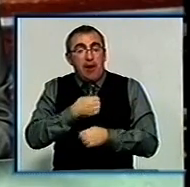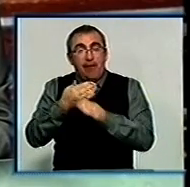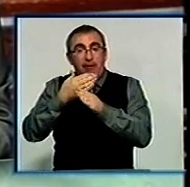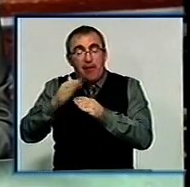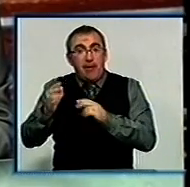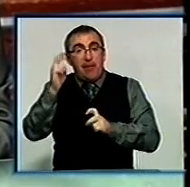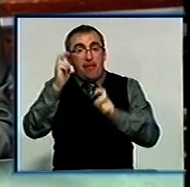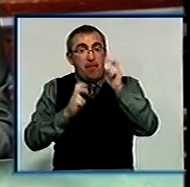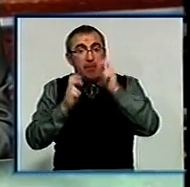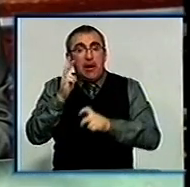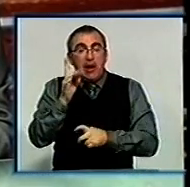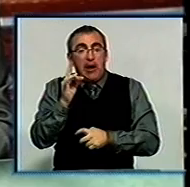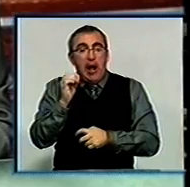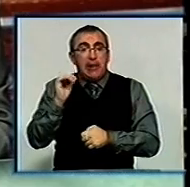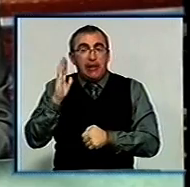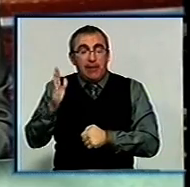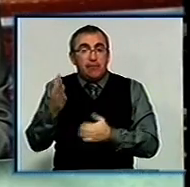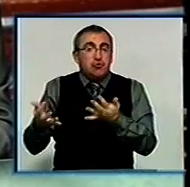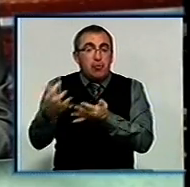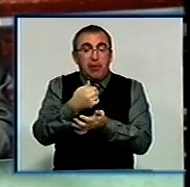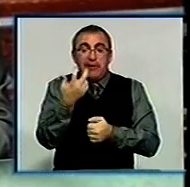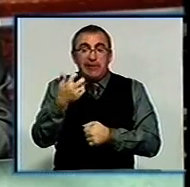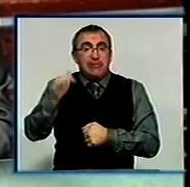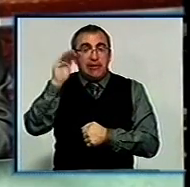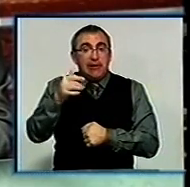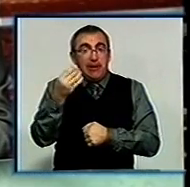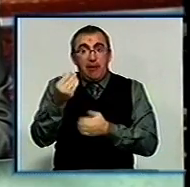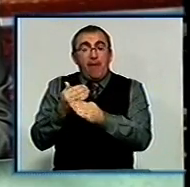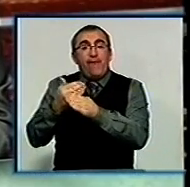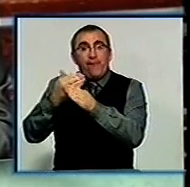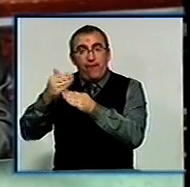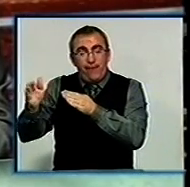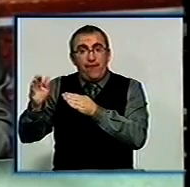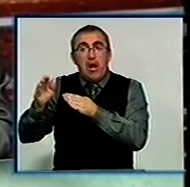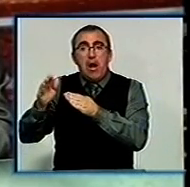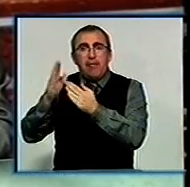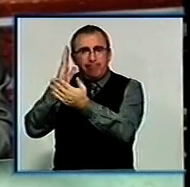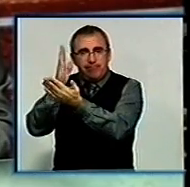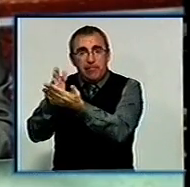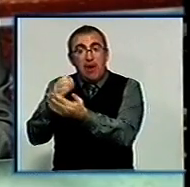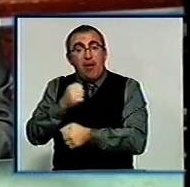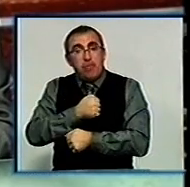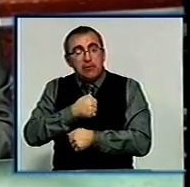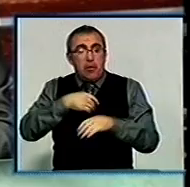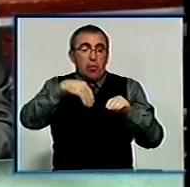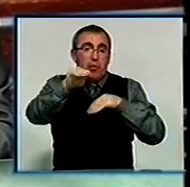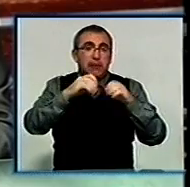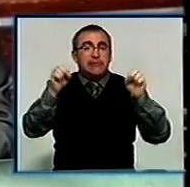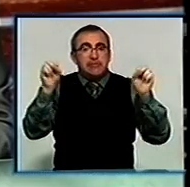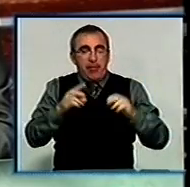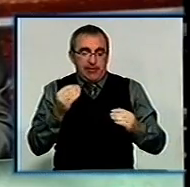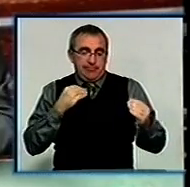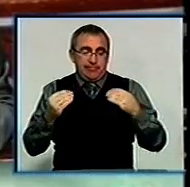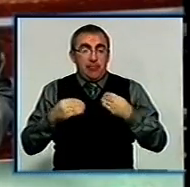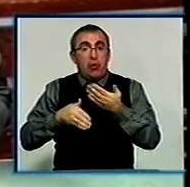Кіровоградського підприємства «Креатив». Зібрали 300 тисяч гривень, гроші передають адресно бійцям або закуповують необхідні для них спецзасоби.